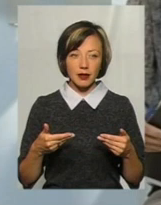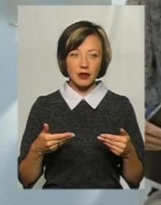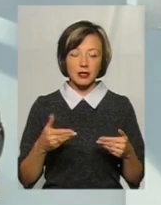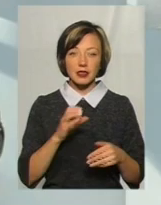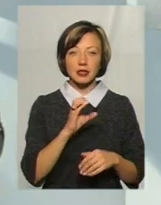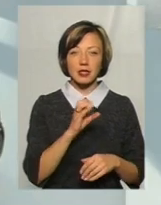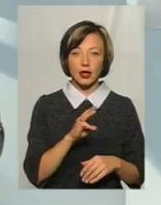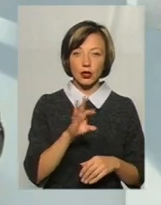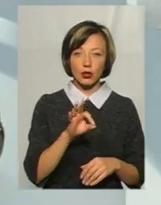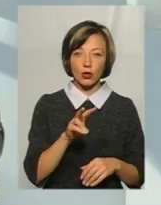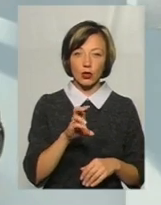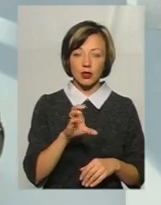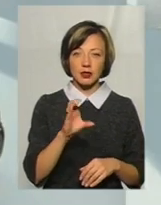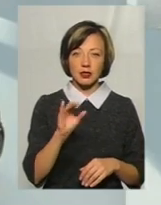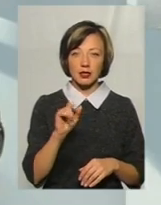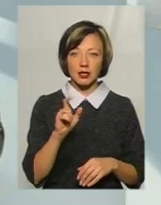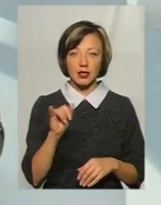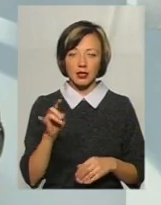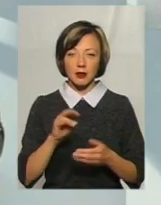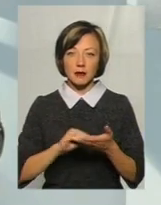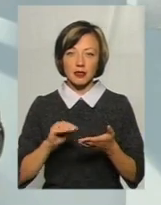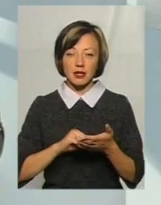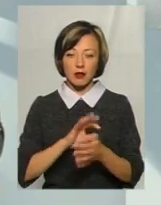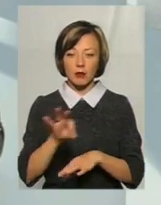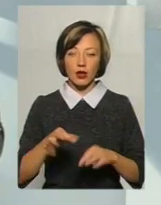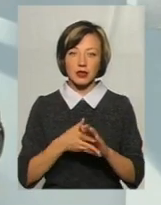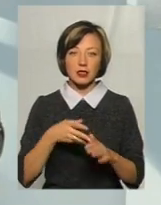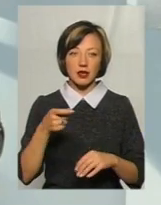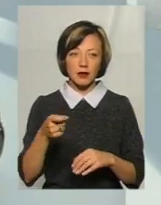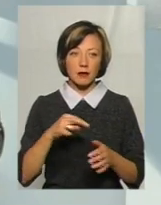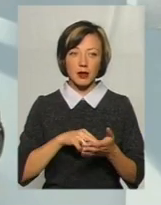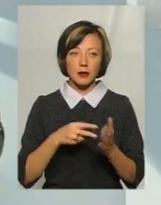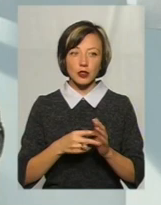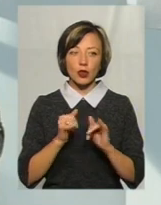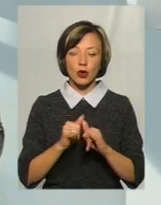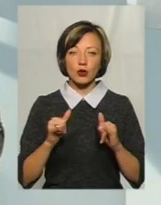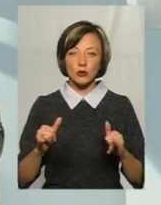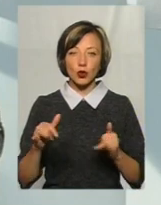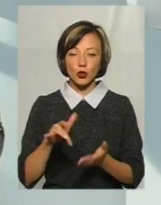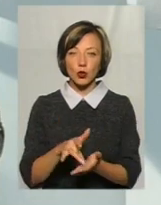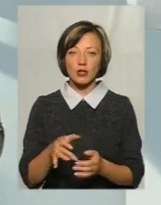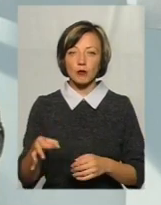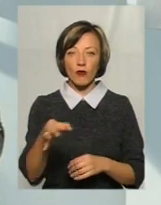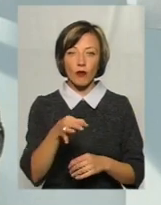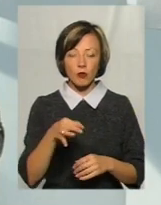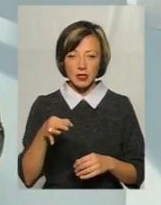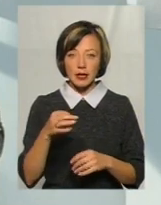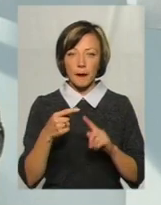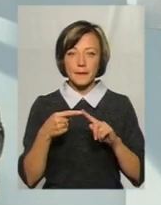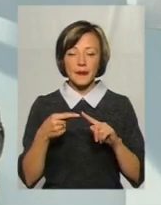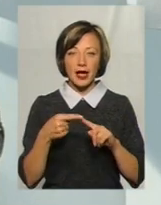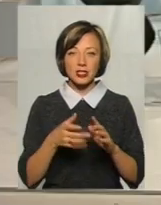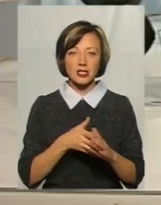написали дві проєктні заявки, які, власне, передбачають розвиток туризму в області. Ось перша